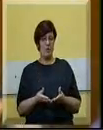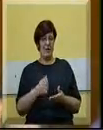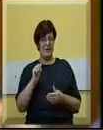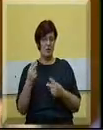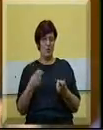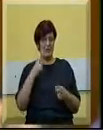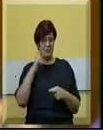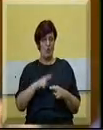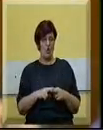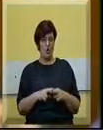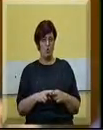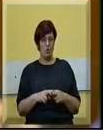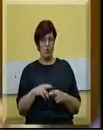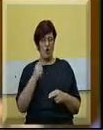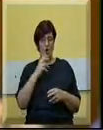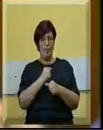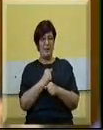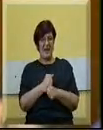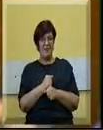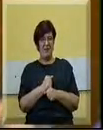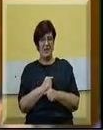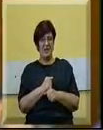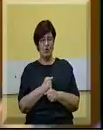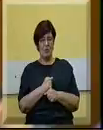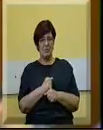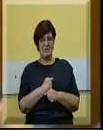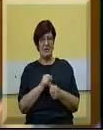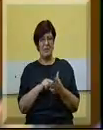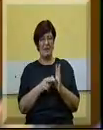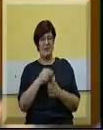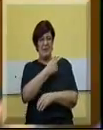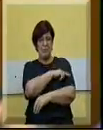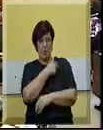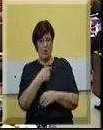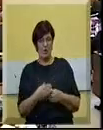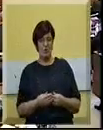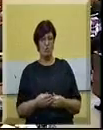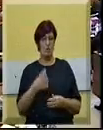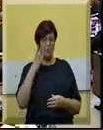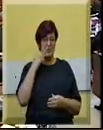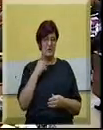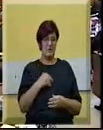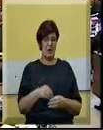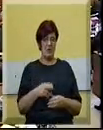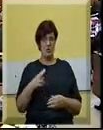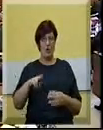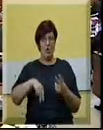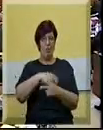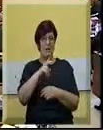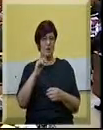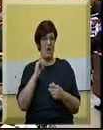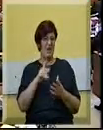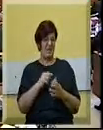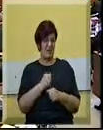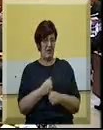donesemo odluku o pravljanju genera urbanističkog plana za klinčku bolnicu u centru na Vamu sadu, u bilaznicu oko Iriga,